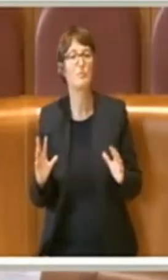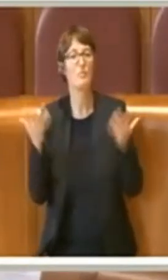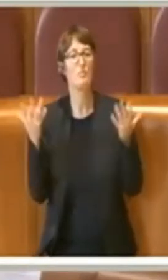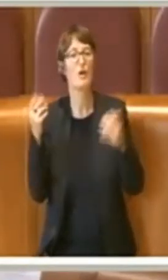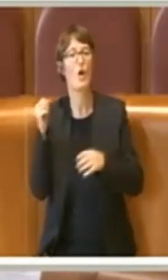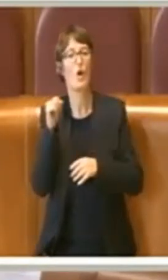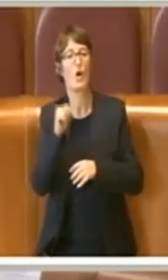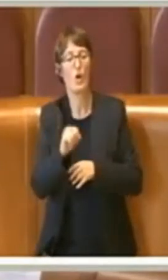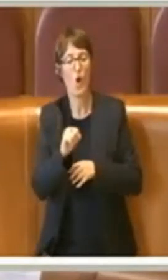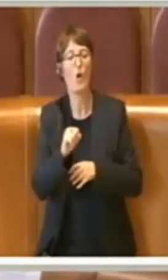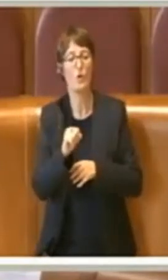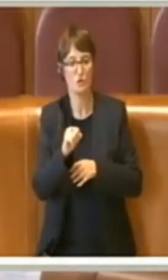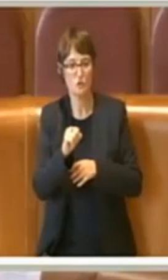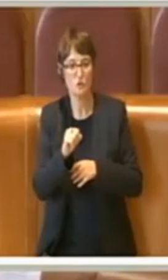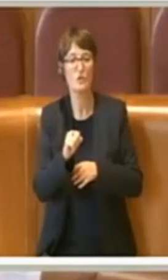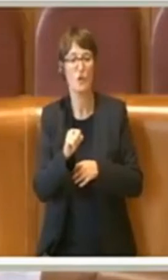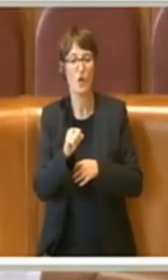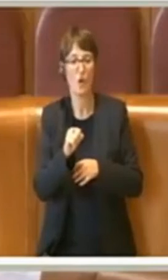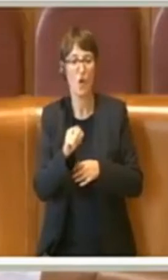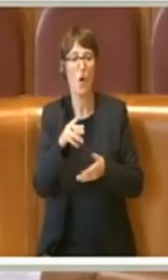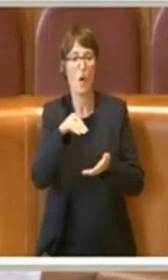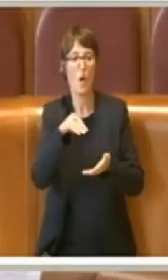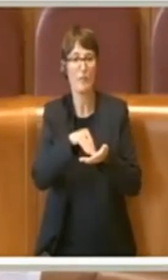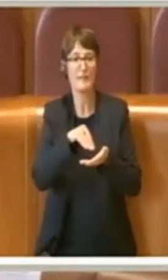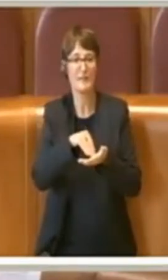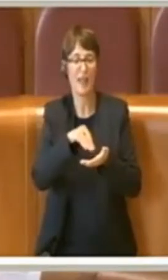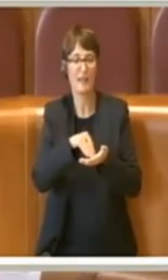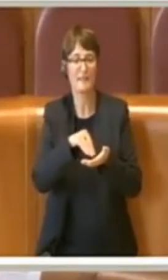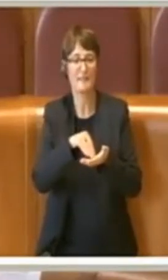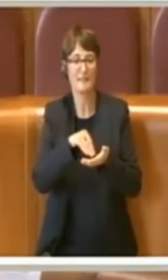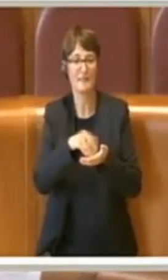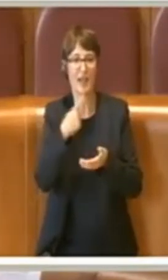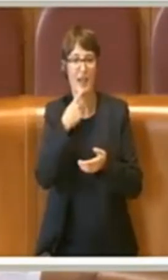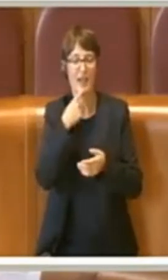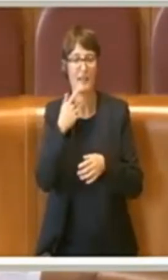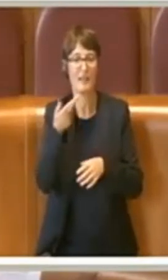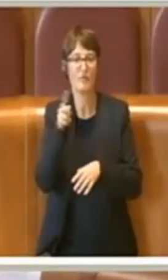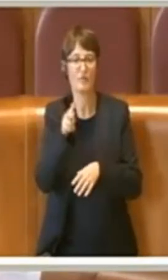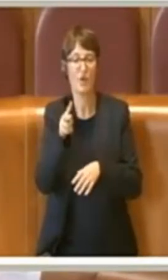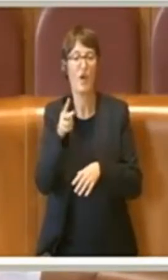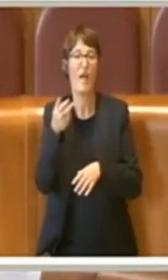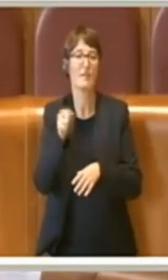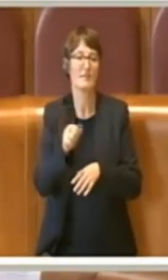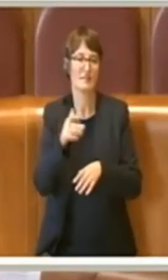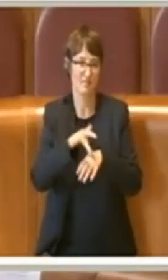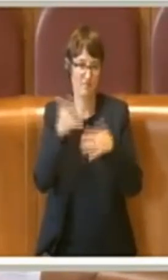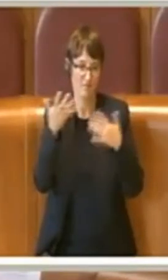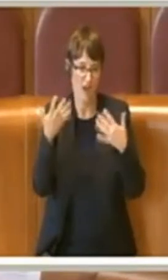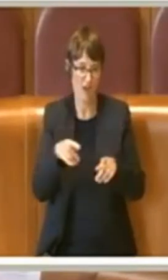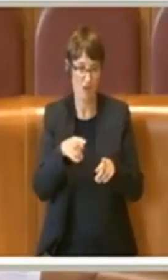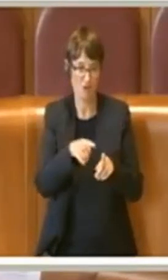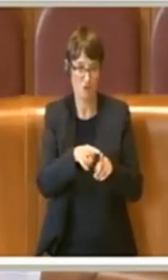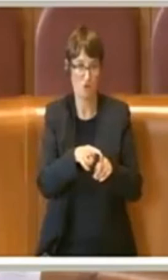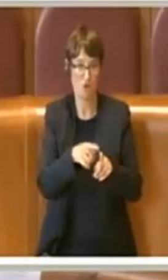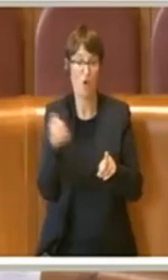violenza, a cui è stato trovato per l'appunto una possibilità di co-housing in zone